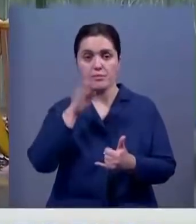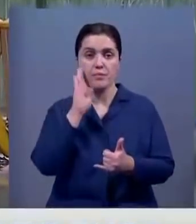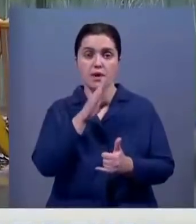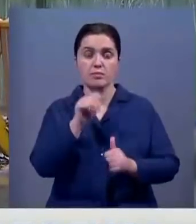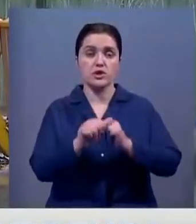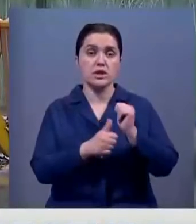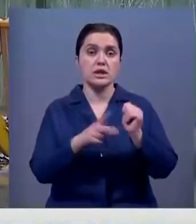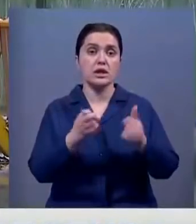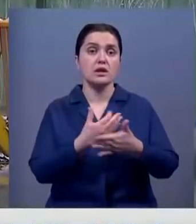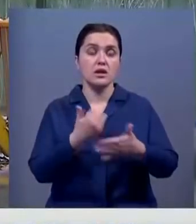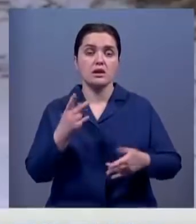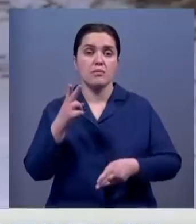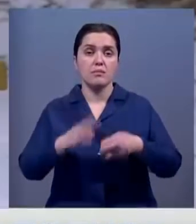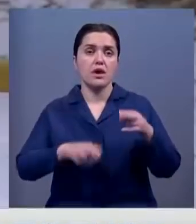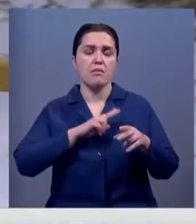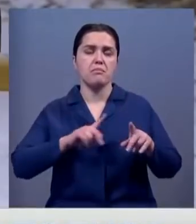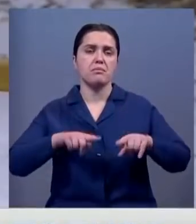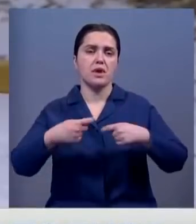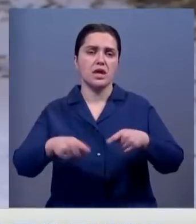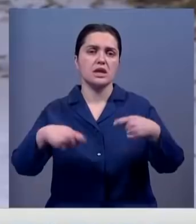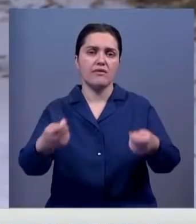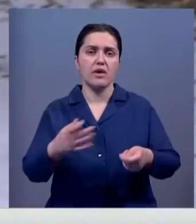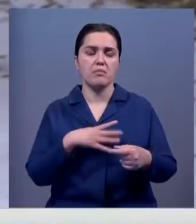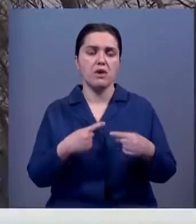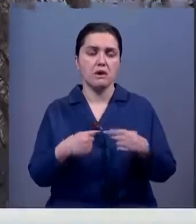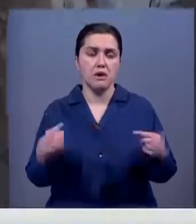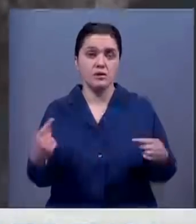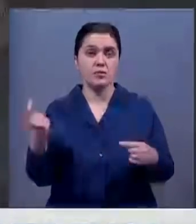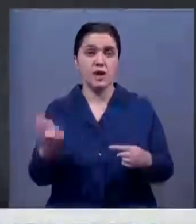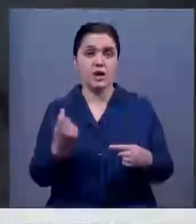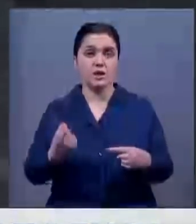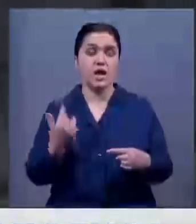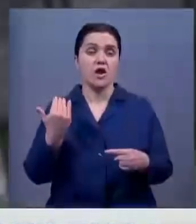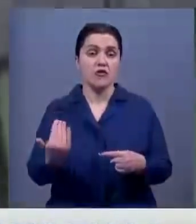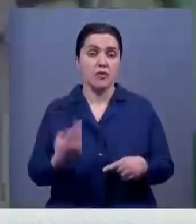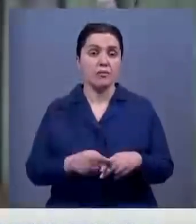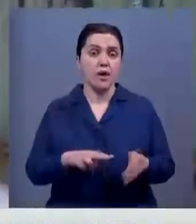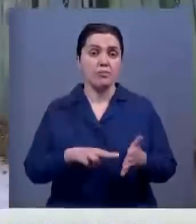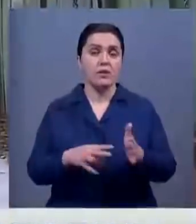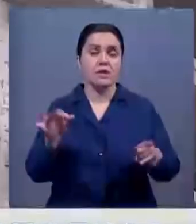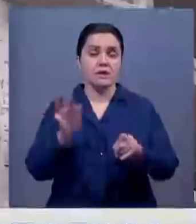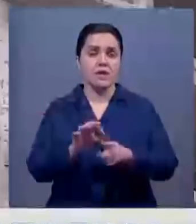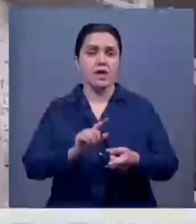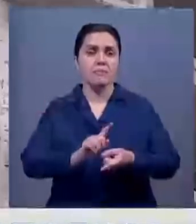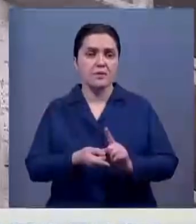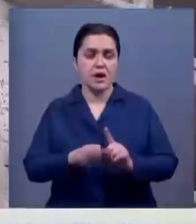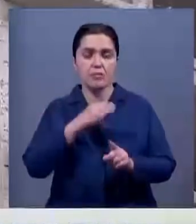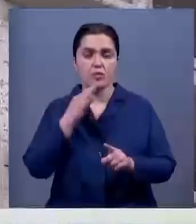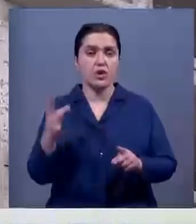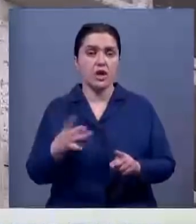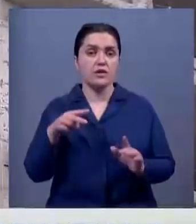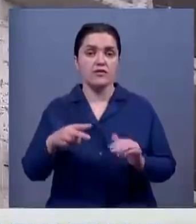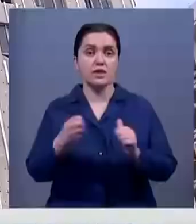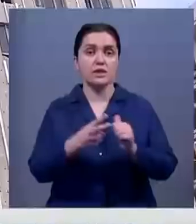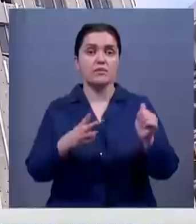перестал работать. С тех пор его передавали из рук в руки разным хозяевам. При этом его целевое назначение менялось не раз. И только в 2017